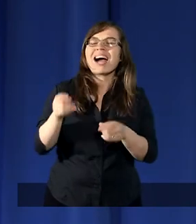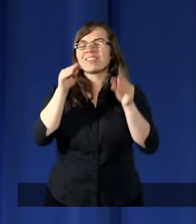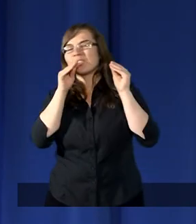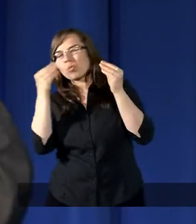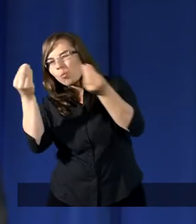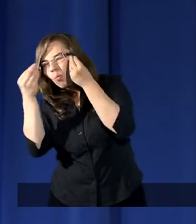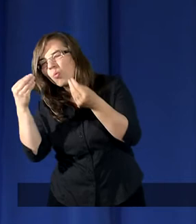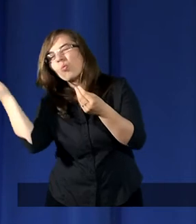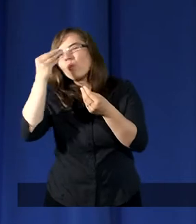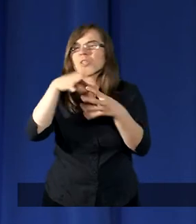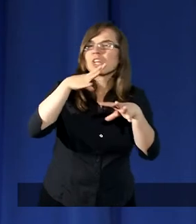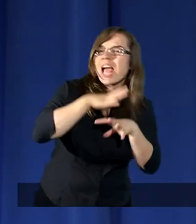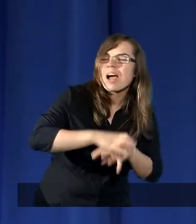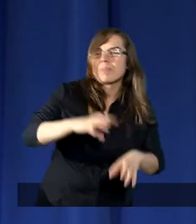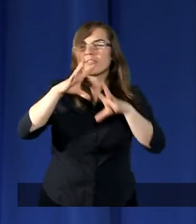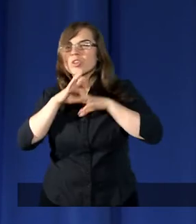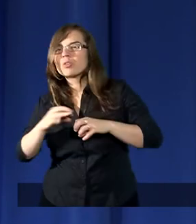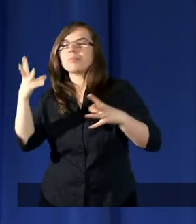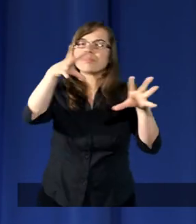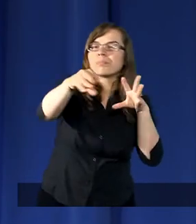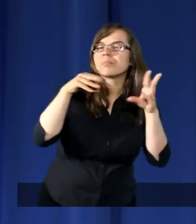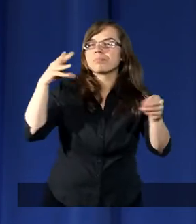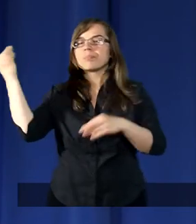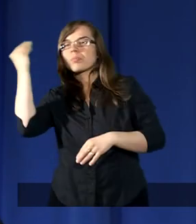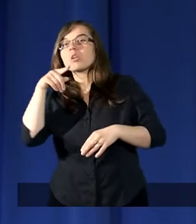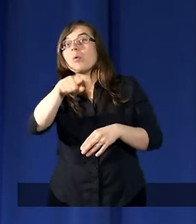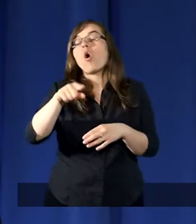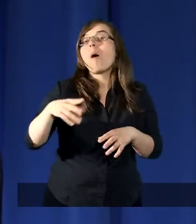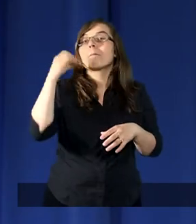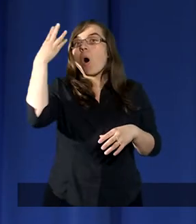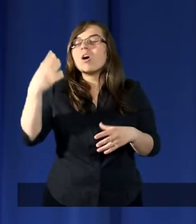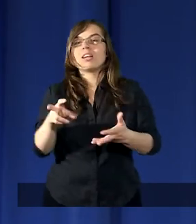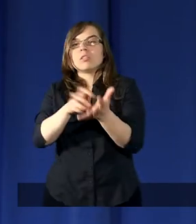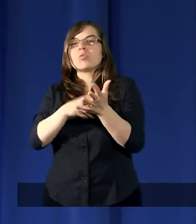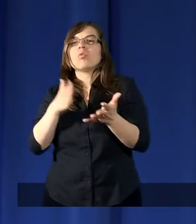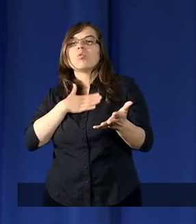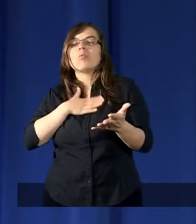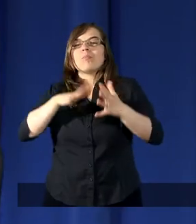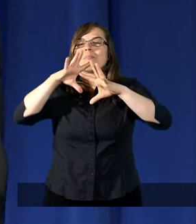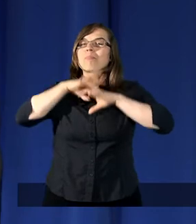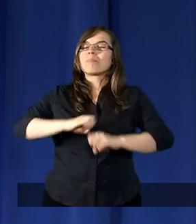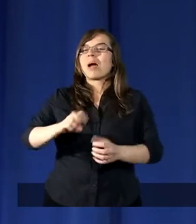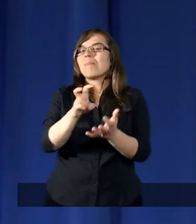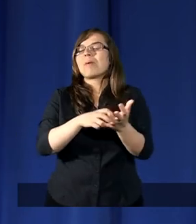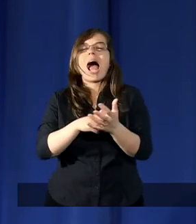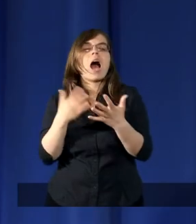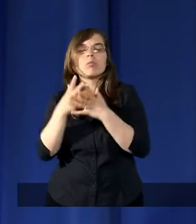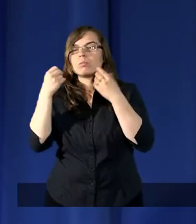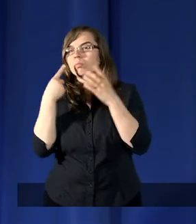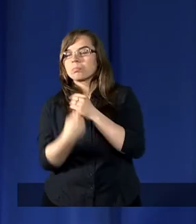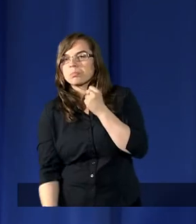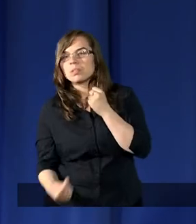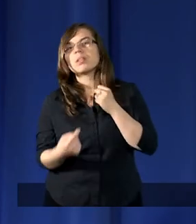się cierpliwości, bo w pewnym momencie mu brakło tej cierpliwości. Ja wierzę, że jak będzie